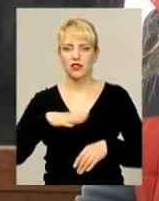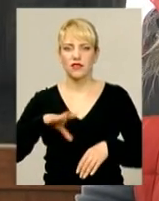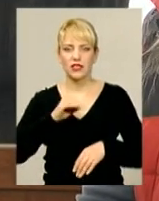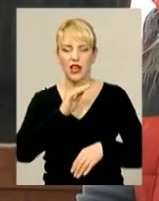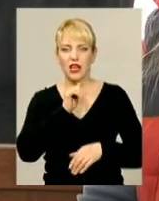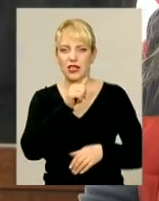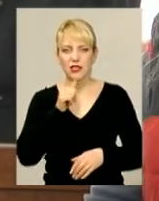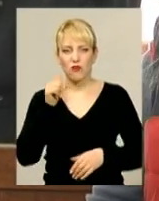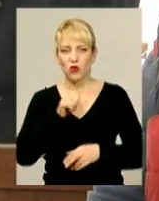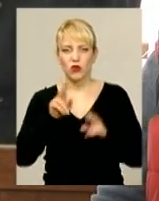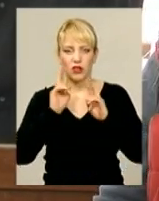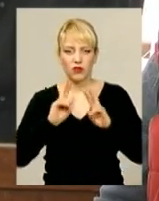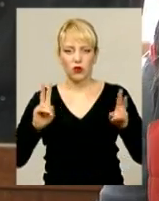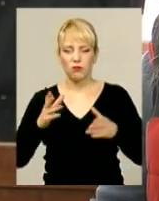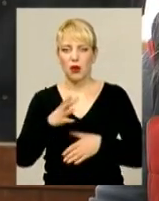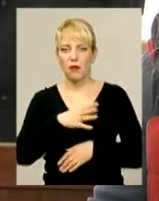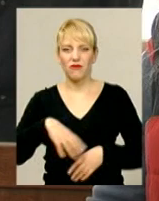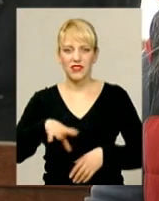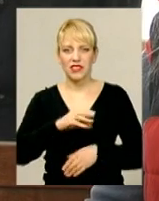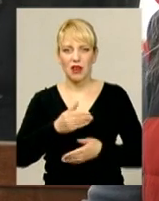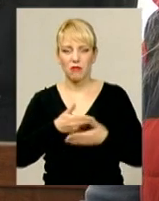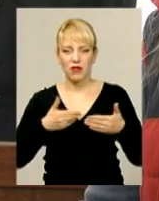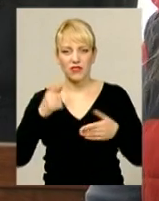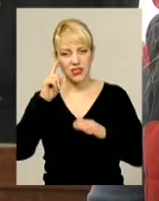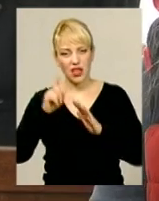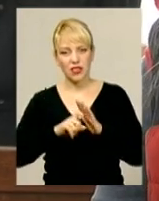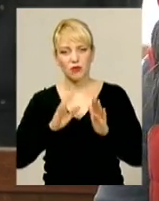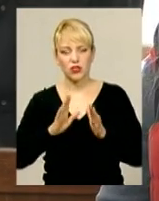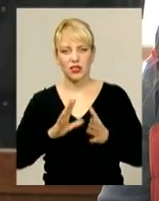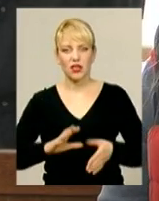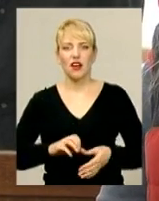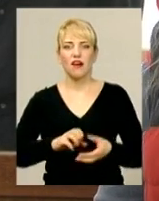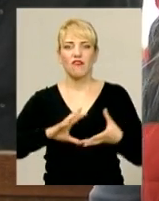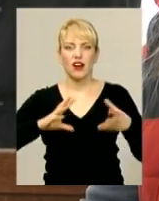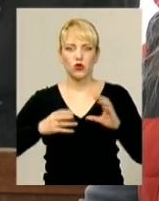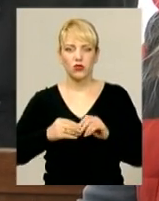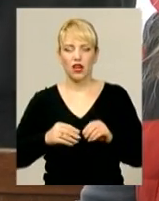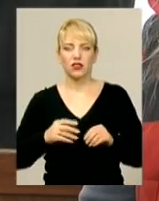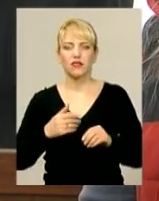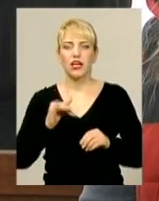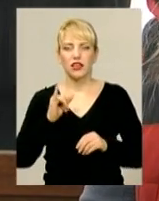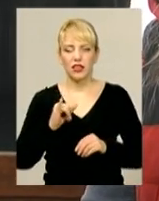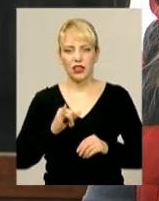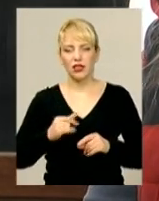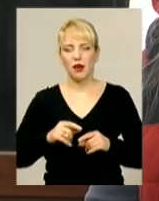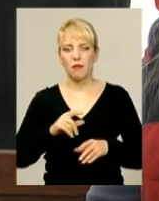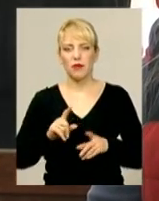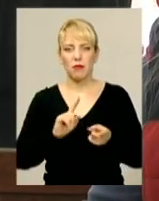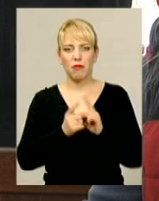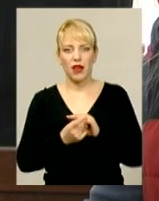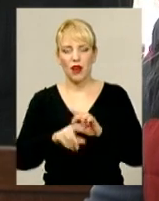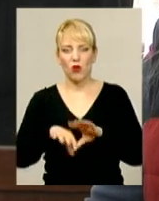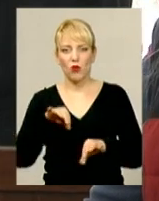невідомо, ми все знаємо вже в результаті, або нас просто ставлять перед фактом. І також переобрання членів